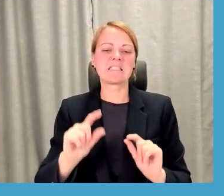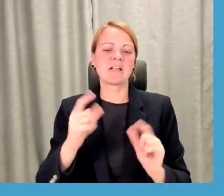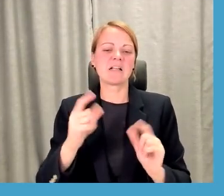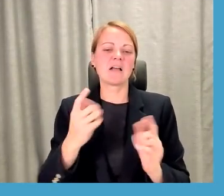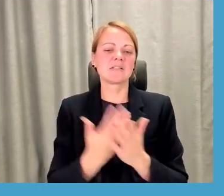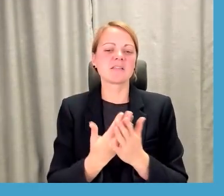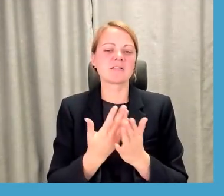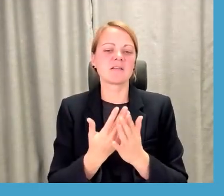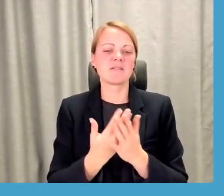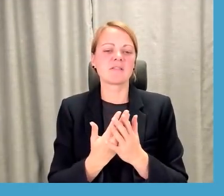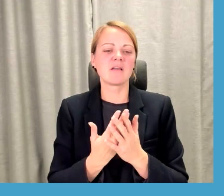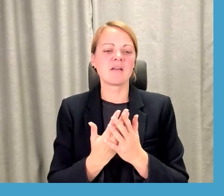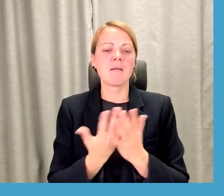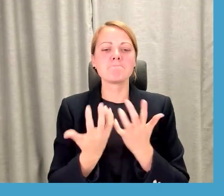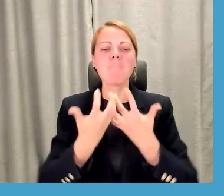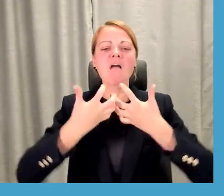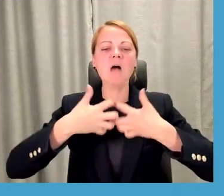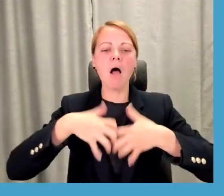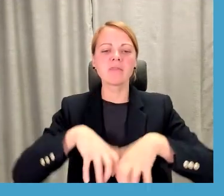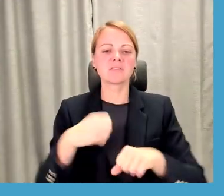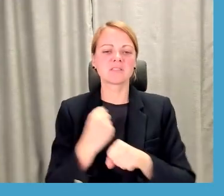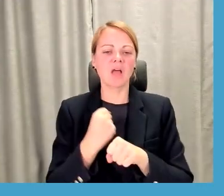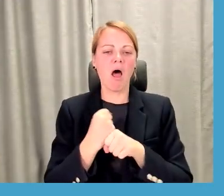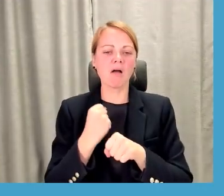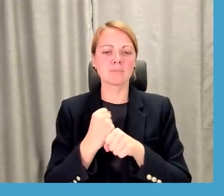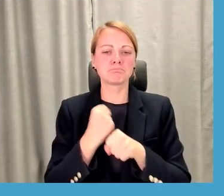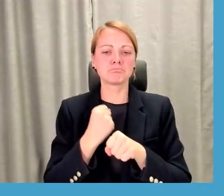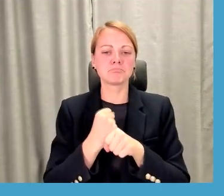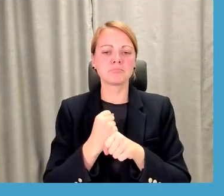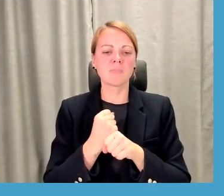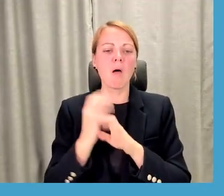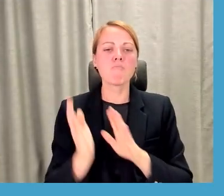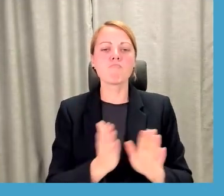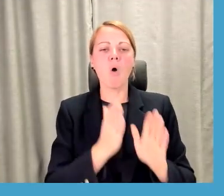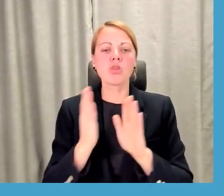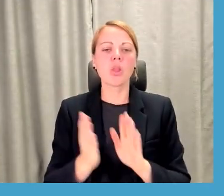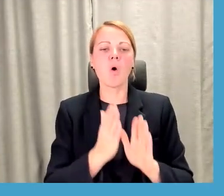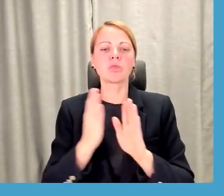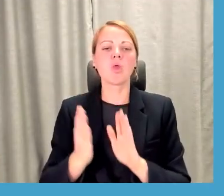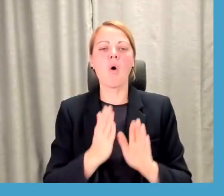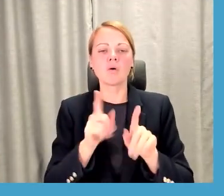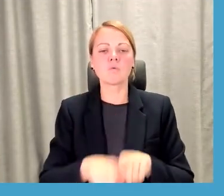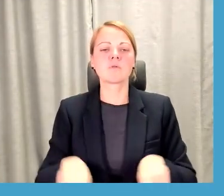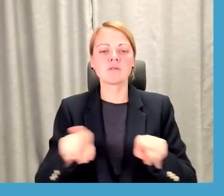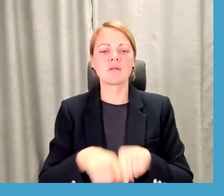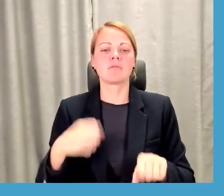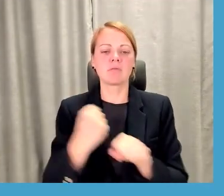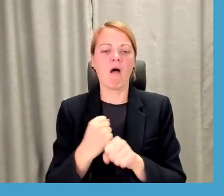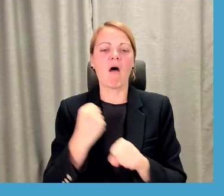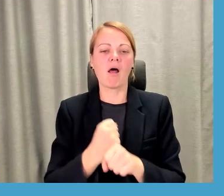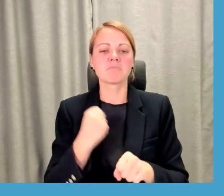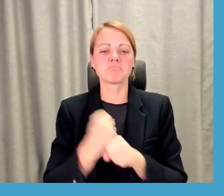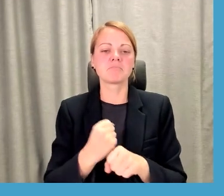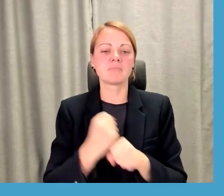kas ir ļoti tādi mekaniski, varbūt, nu, un monotoni. Nu, tā konkurēta spēja.